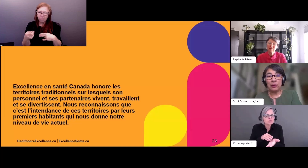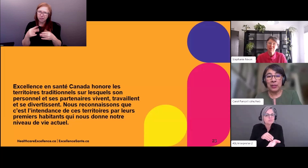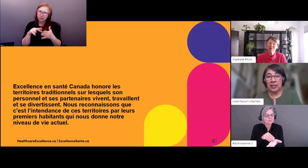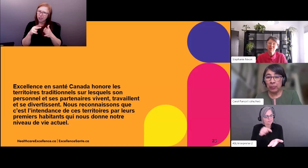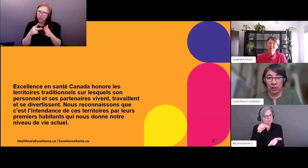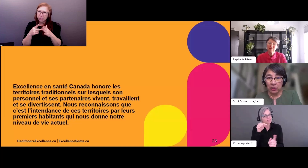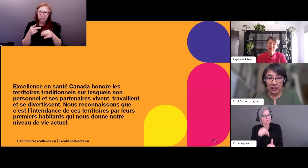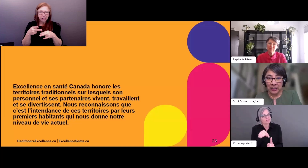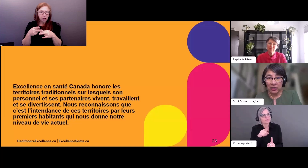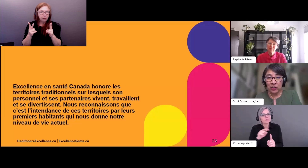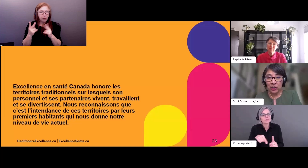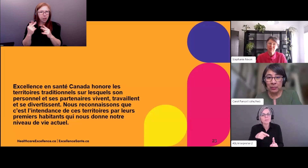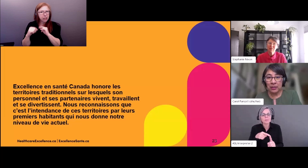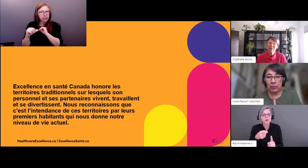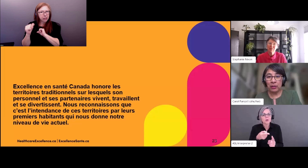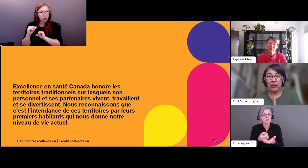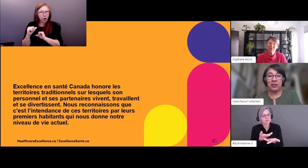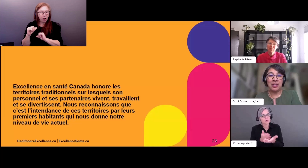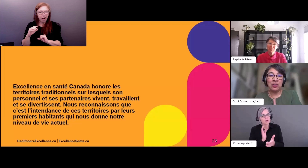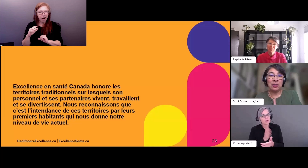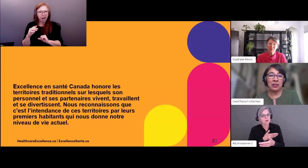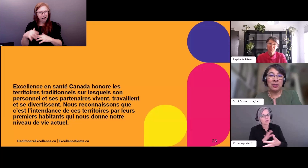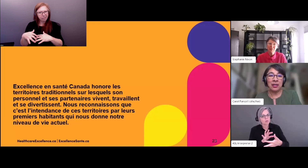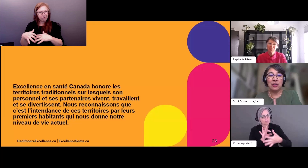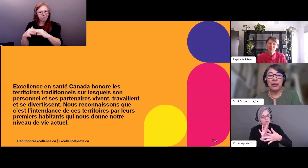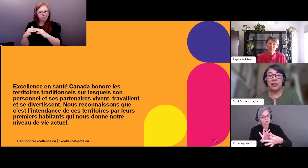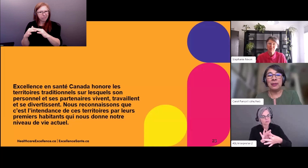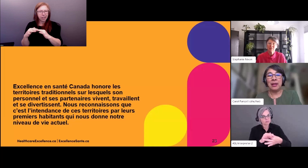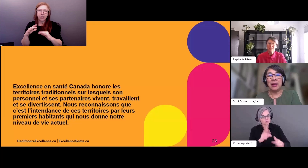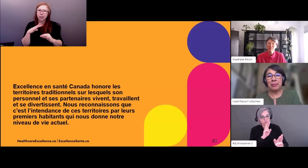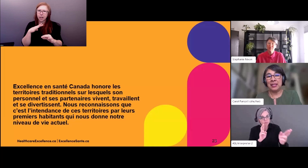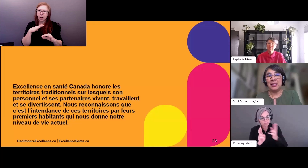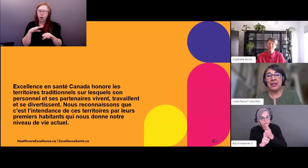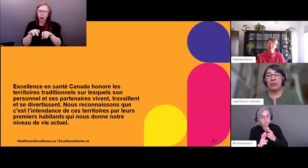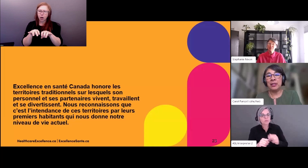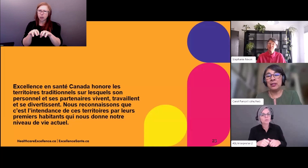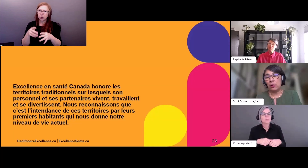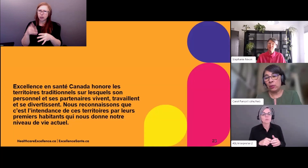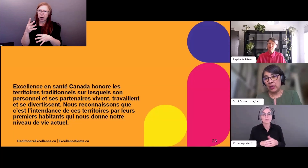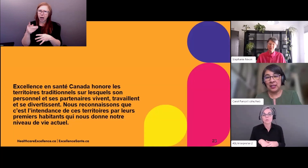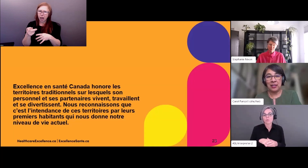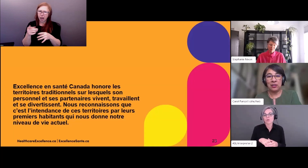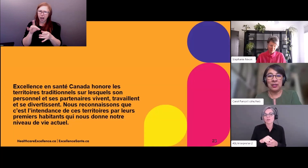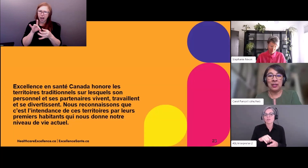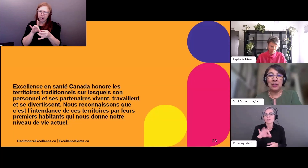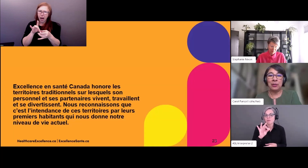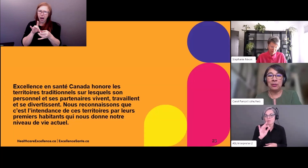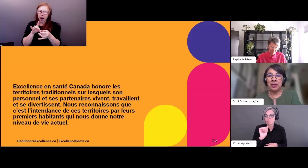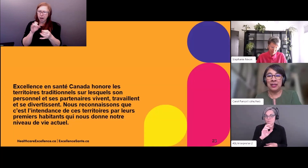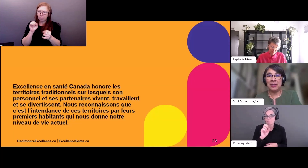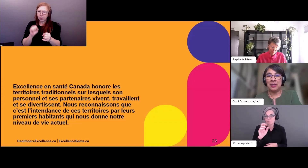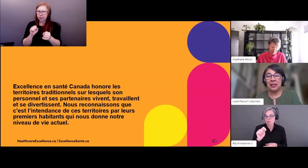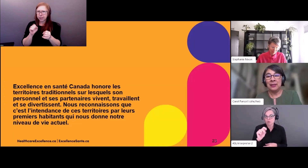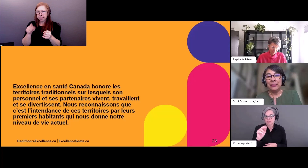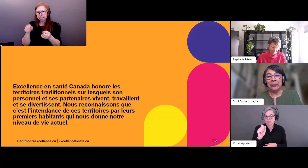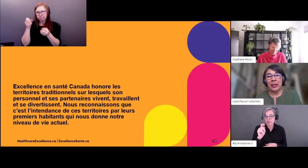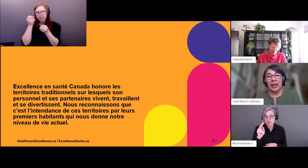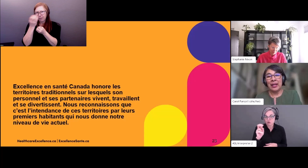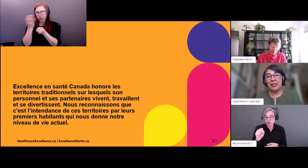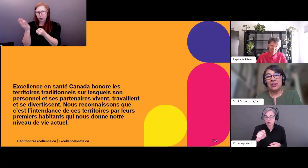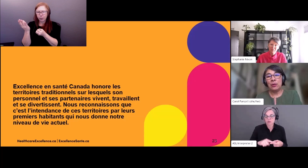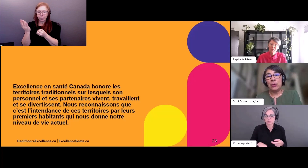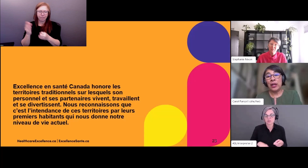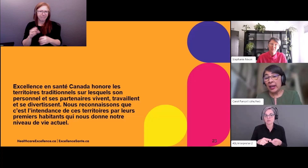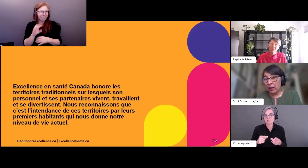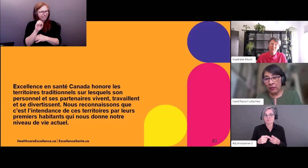y compris comment construire de manière durable avec les Premières Nations, avec les gouvernements,